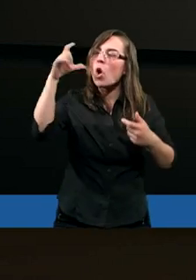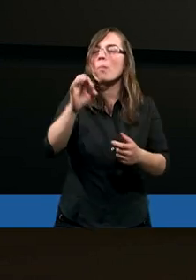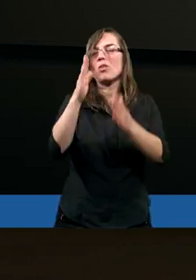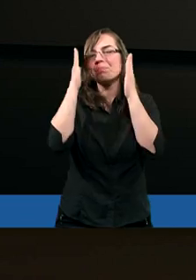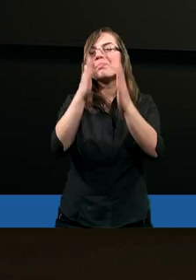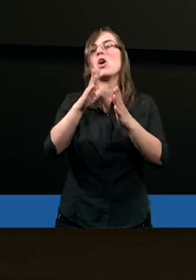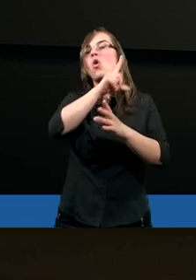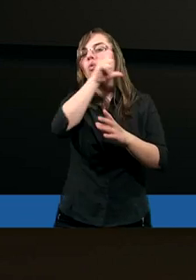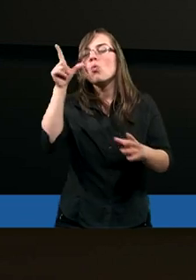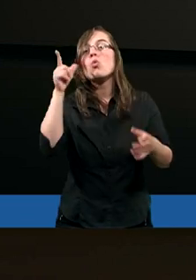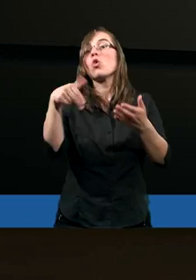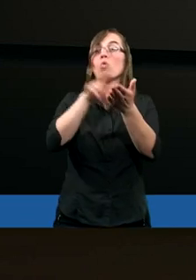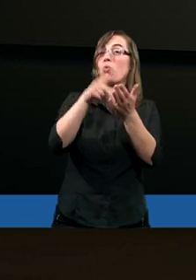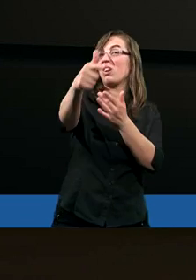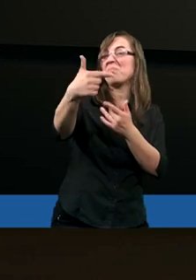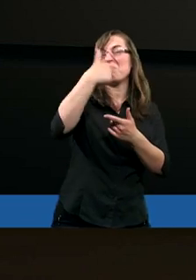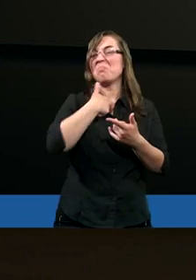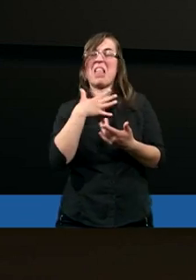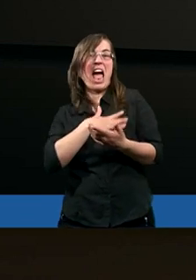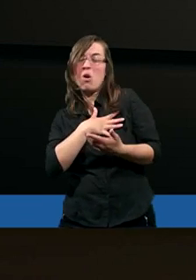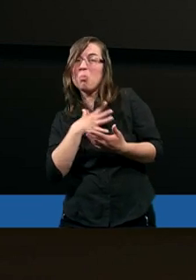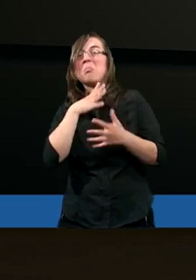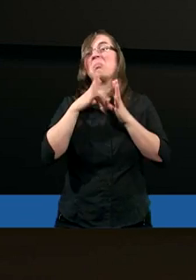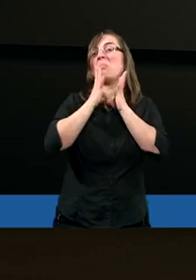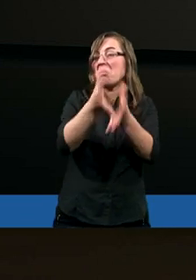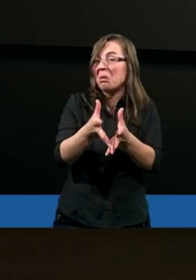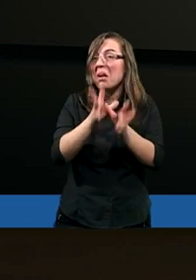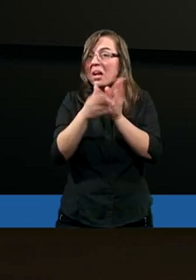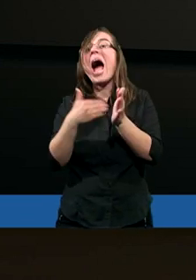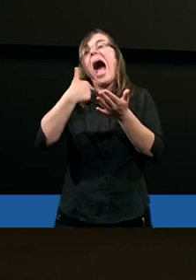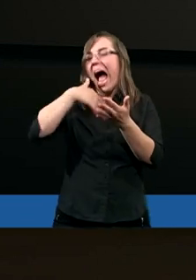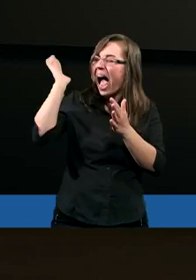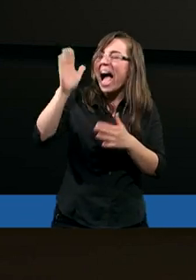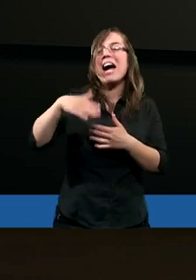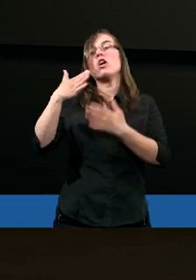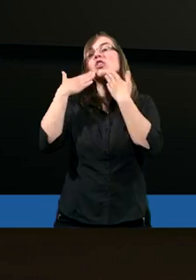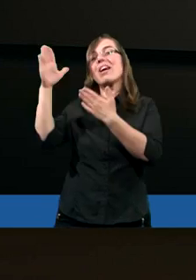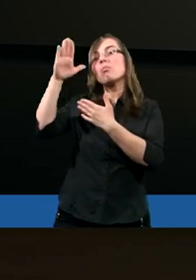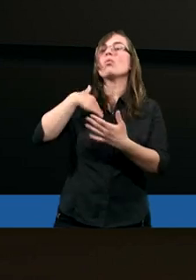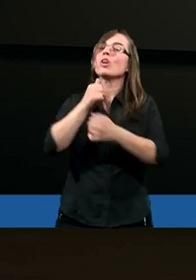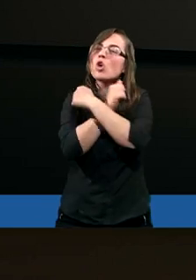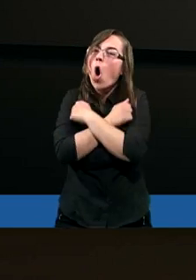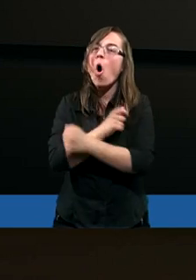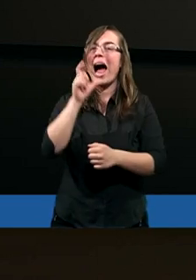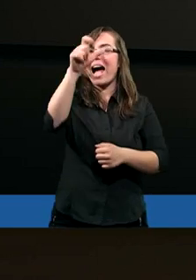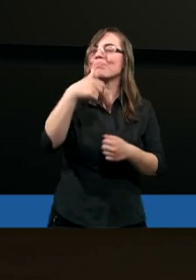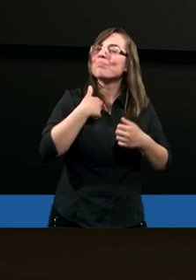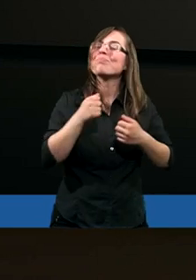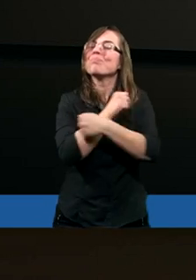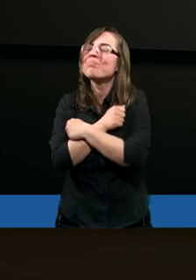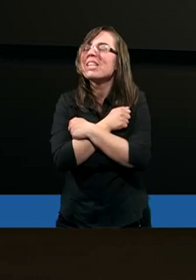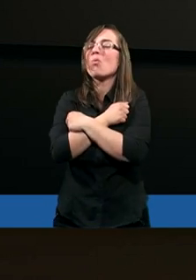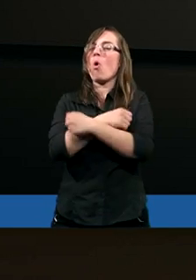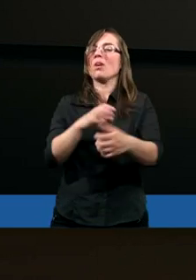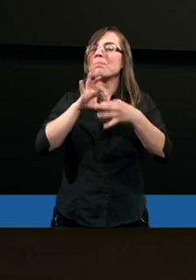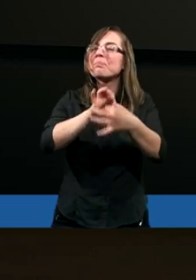kochać tych, którzy nas nie lubią, którzy nami pogardzają, którzy nas oskarżają, którzy nas nienawidzą. Bo o takiej miłości